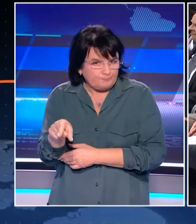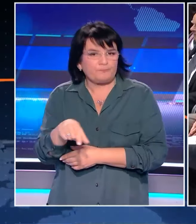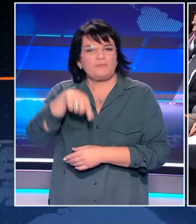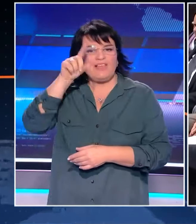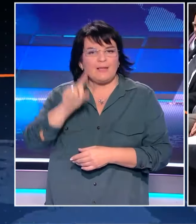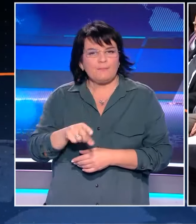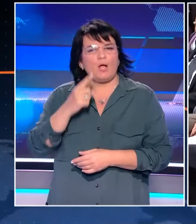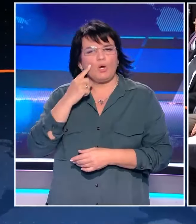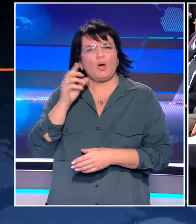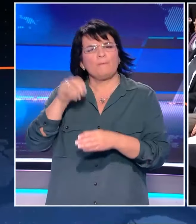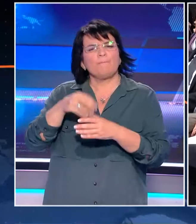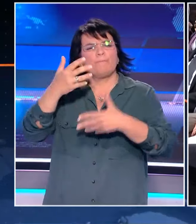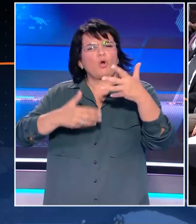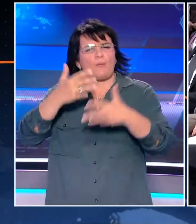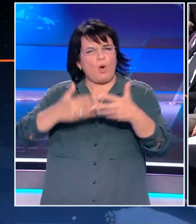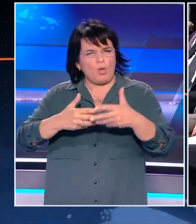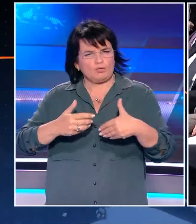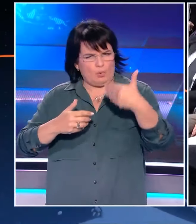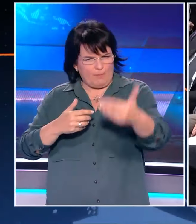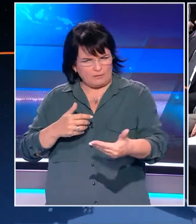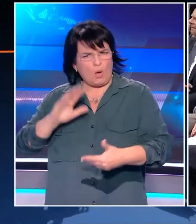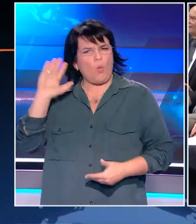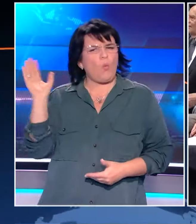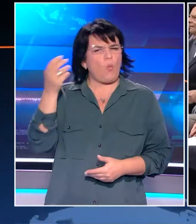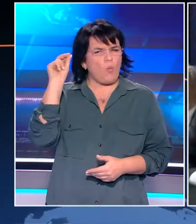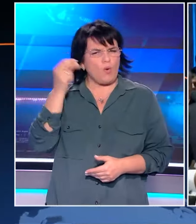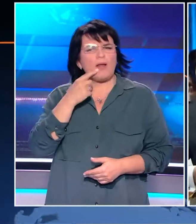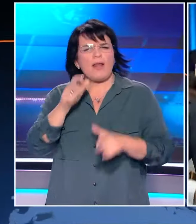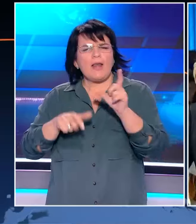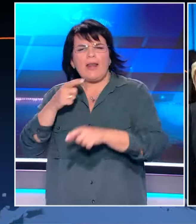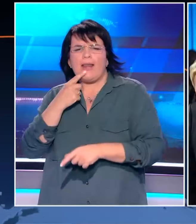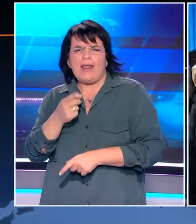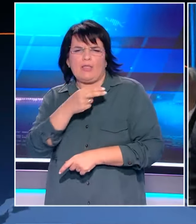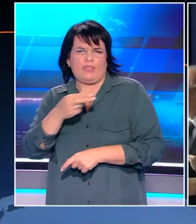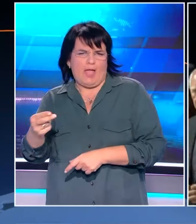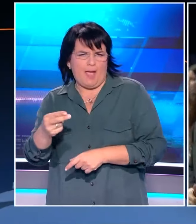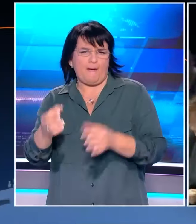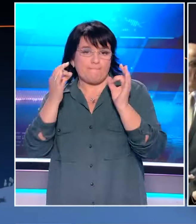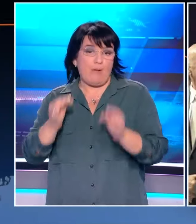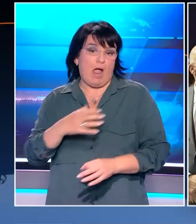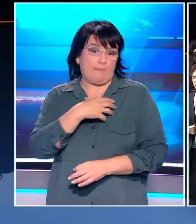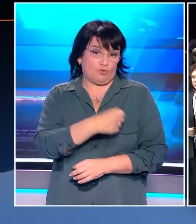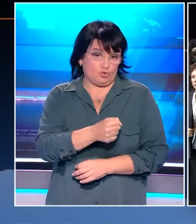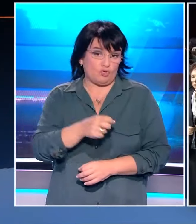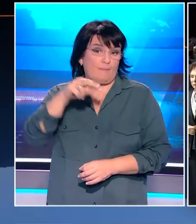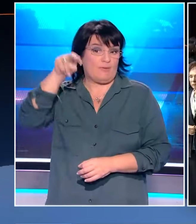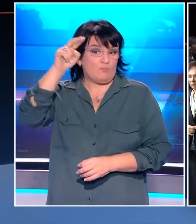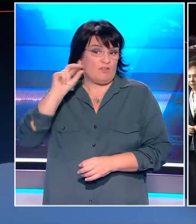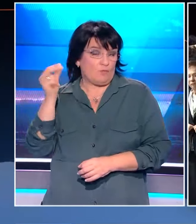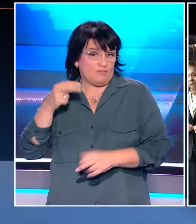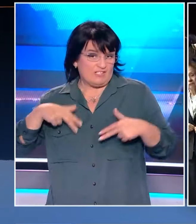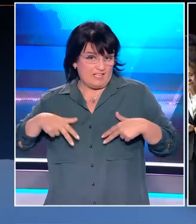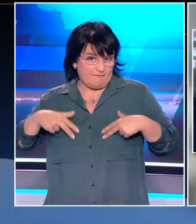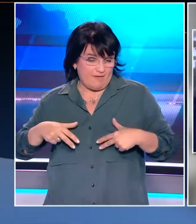σταθμός θα είναι εκείνη της ψήφισης του προϋπολογισμού. Παλιότεροι κοινοβουλευτικοί λένε ότι δεν τίθεται θέμα για τη δεδηλωμένη πιστοσύνη της απόλυτης πλειοψηφίας των